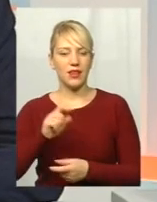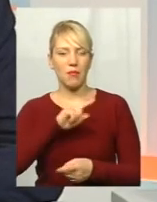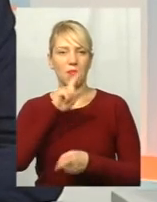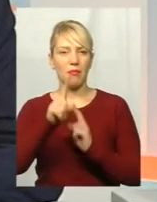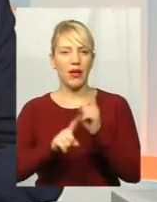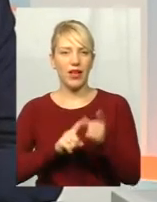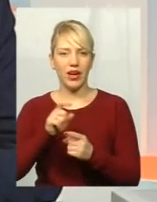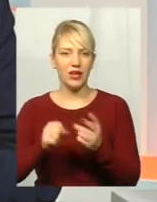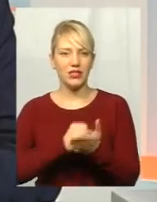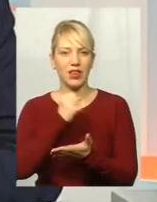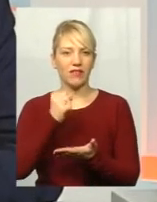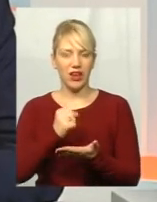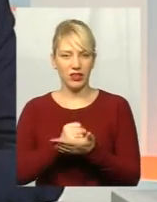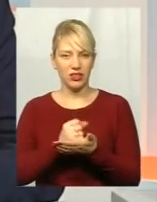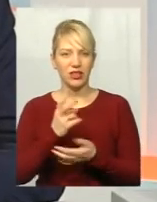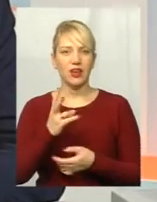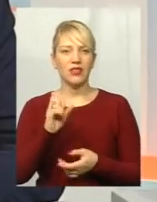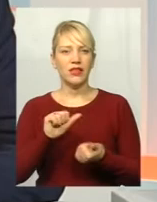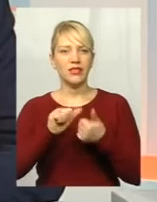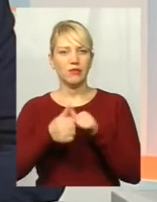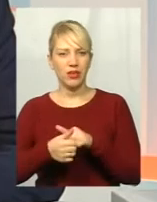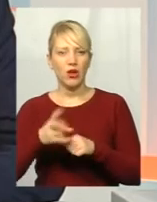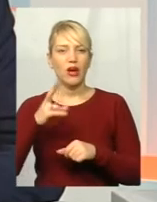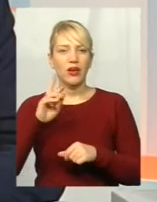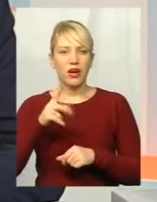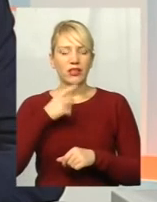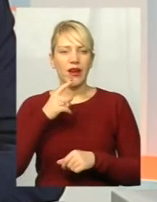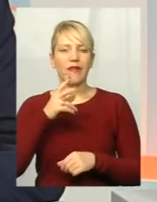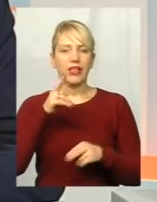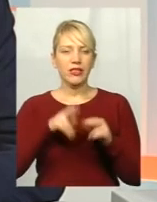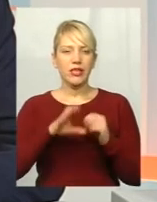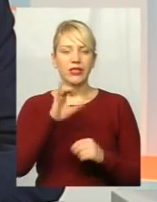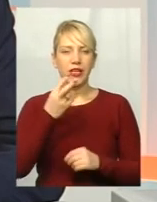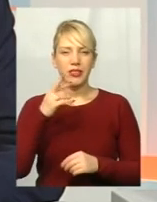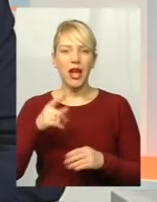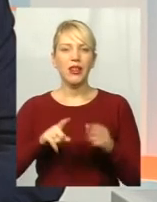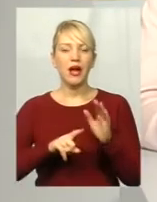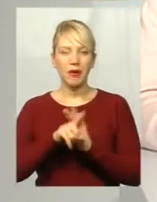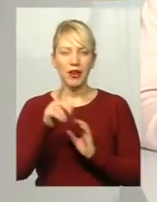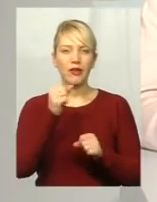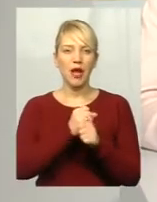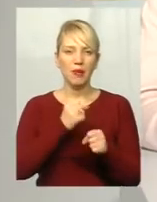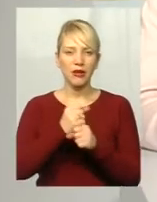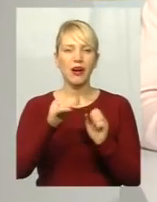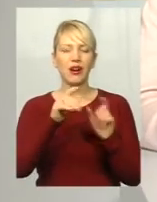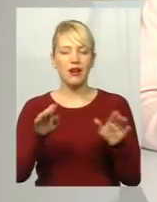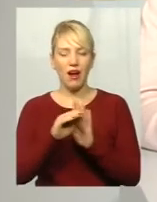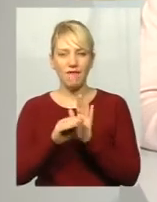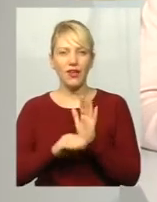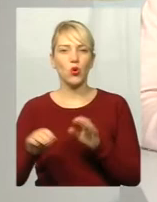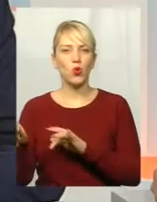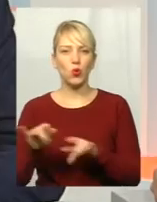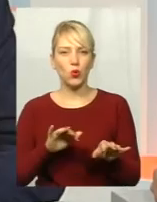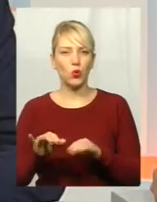зміну. Як вже казав Сергій Валерійович, протягом січня ми спочатку напрацюємо графіки руху тролейбусів,